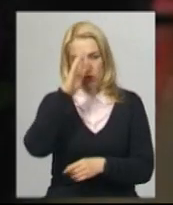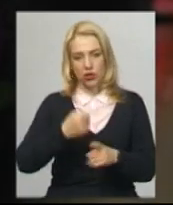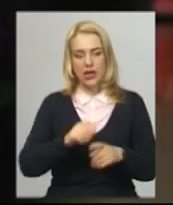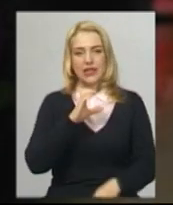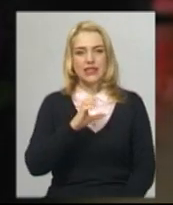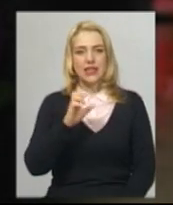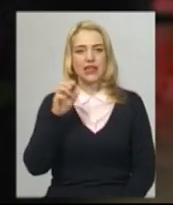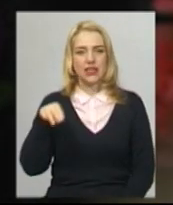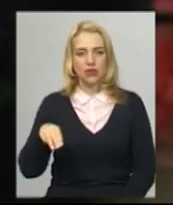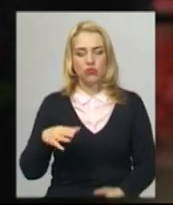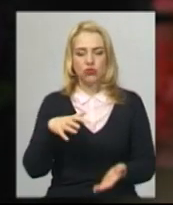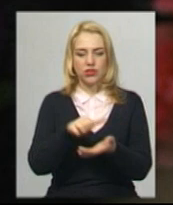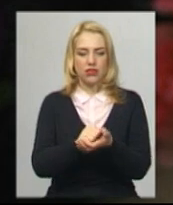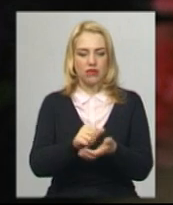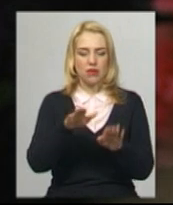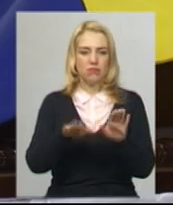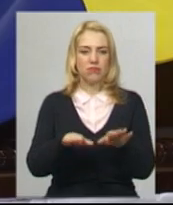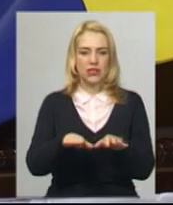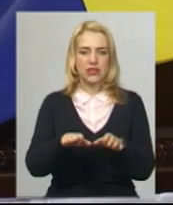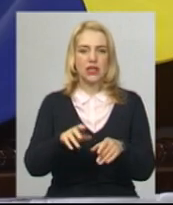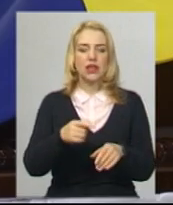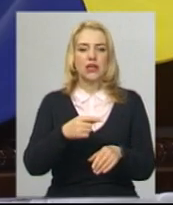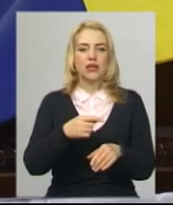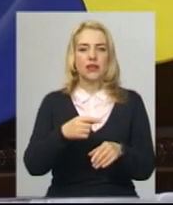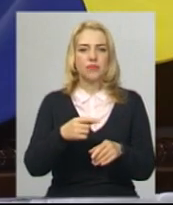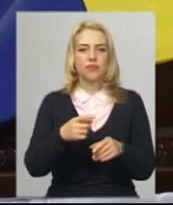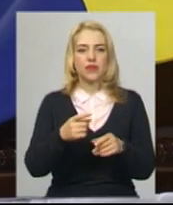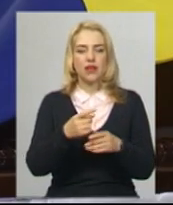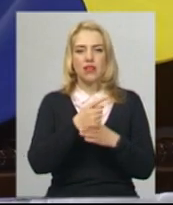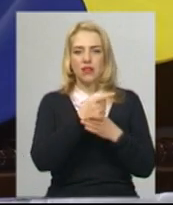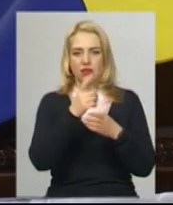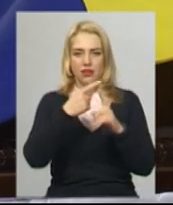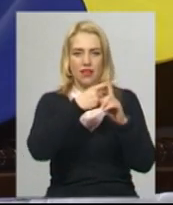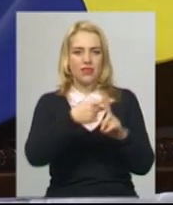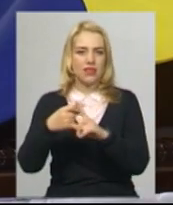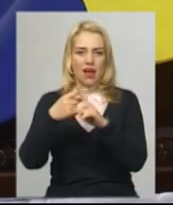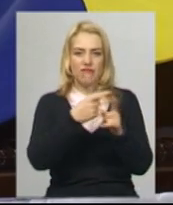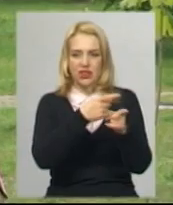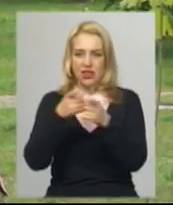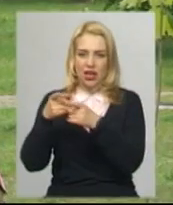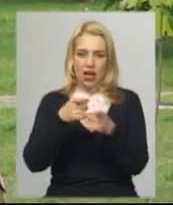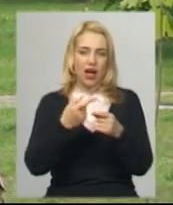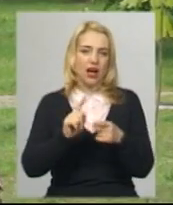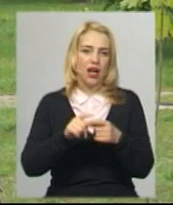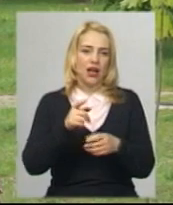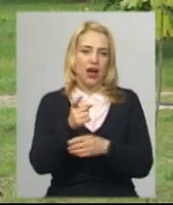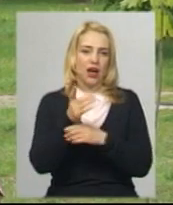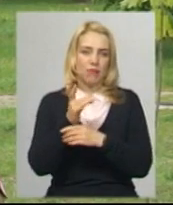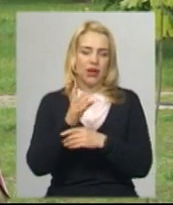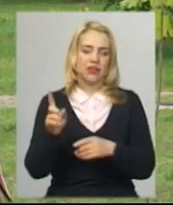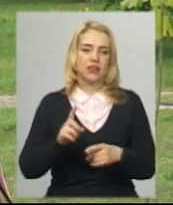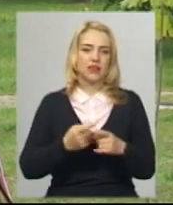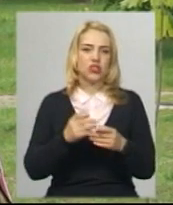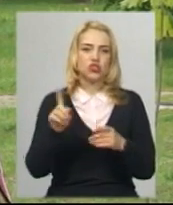Тимощук визвався зайняти місце пораненого навітника громади, аби отримувати Луганський аеропорт від ударів противника. Згадую його очі,